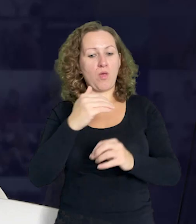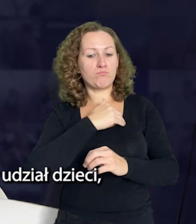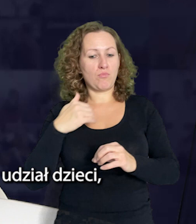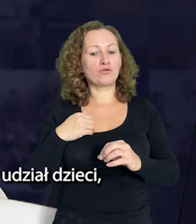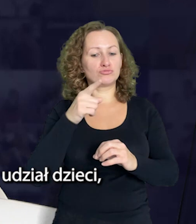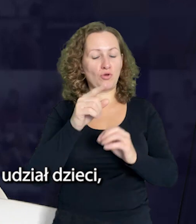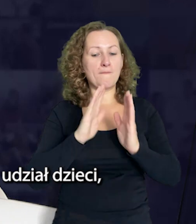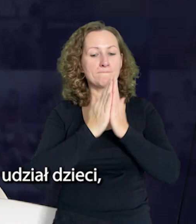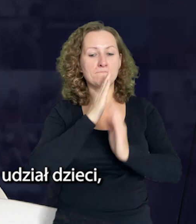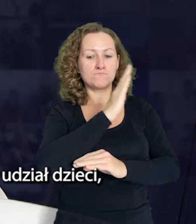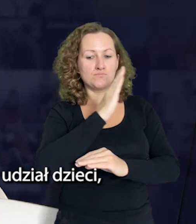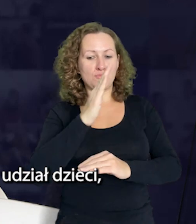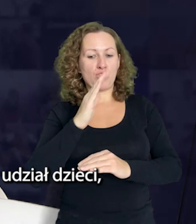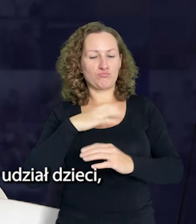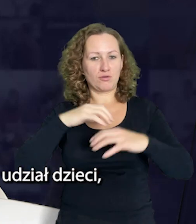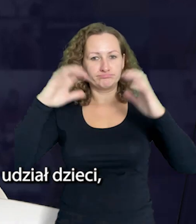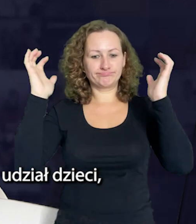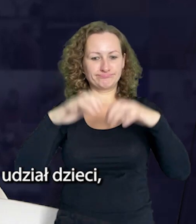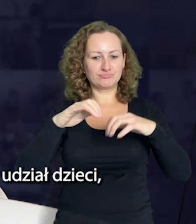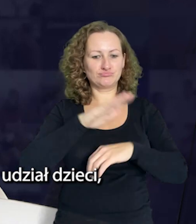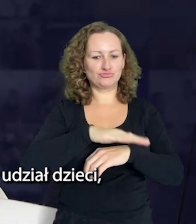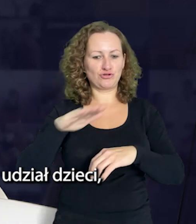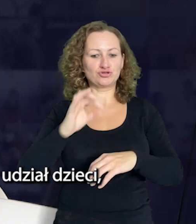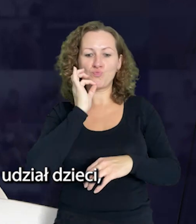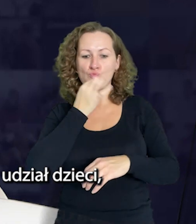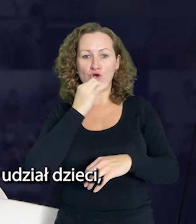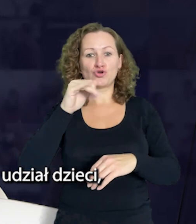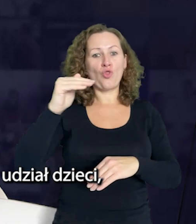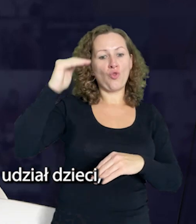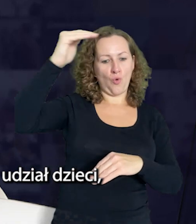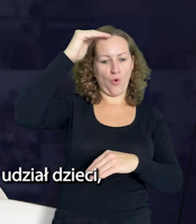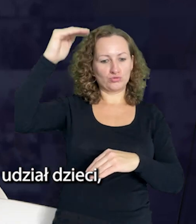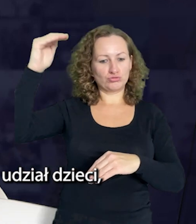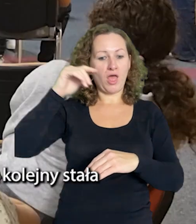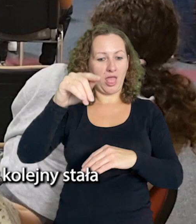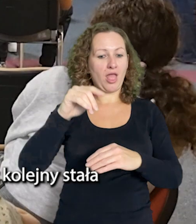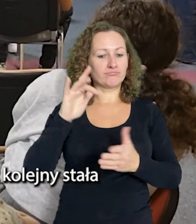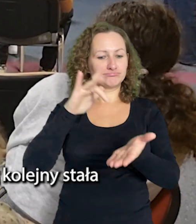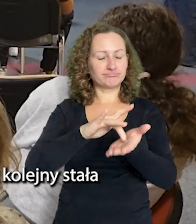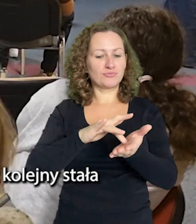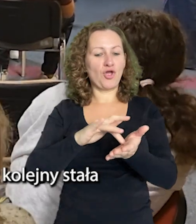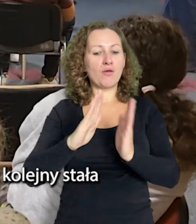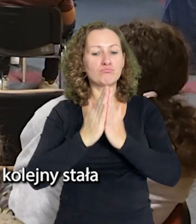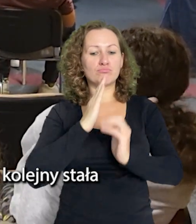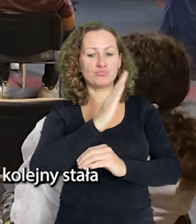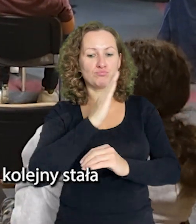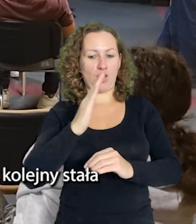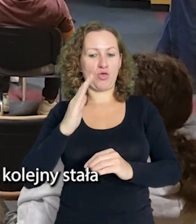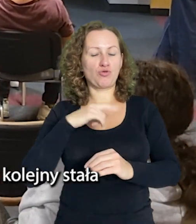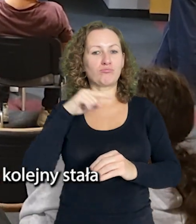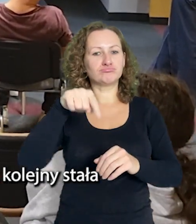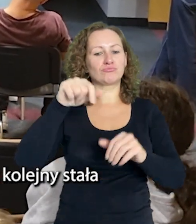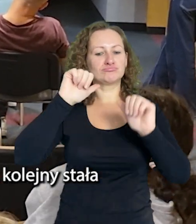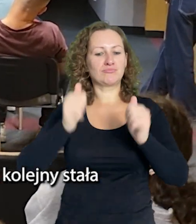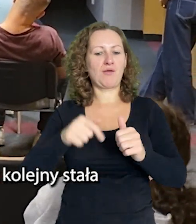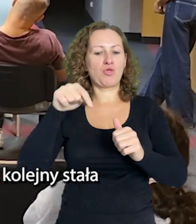W ogólnopolskiej akcji, jaką jest nos bibliotek, licznie wzięły udział dzieci, młodzież i dorośli ze Starogardu i okolic. Miejska Biblioteka Publiczna imienia księdza